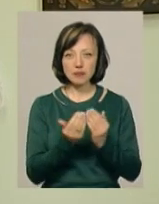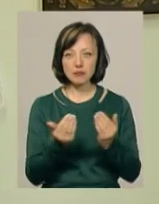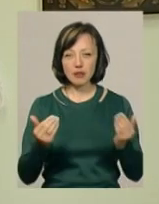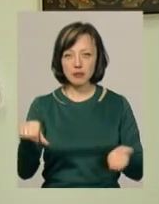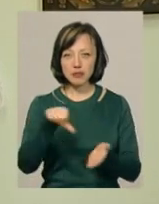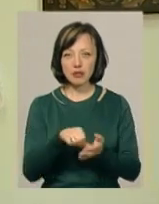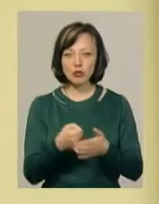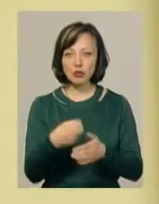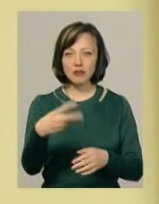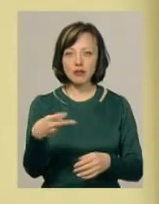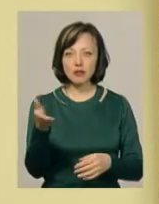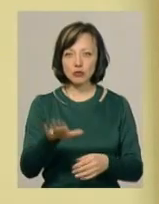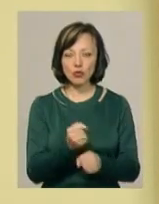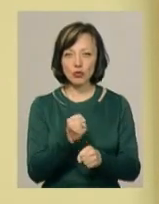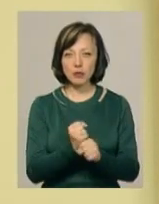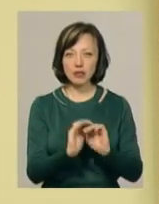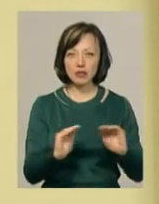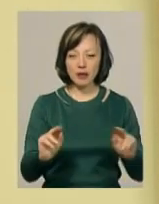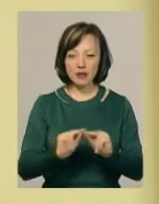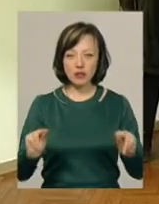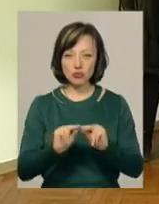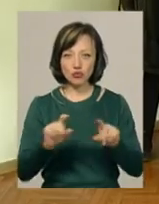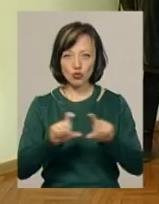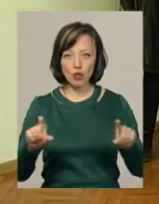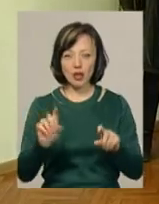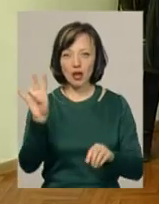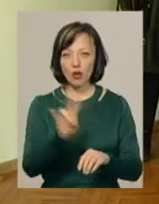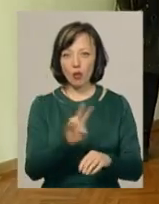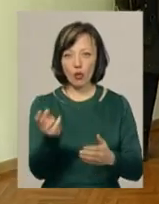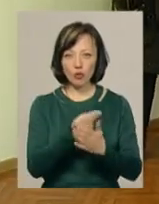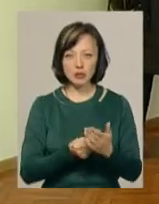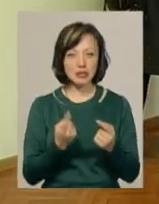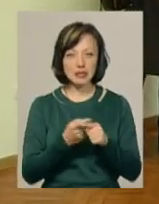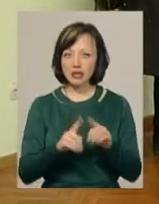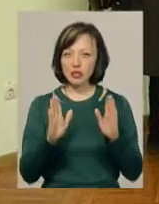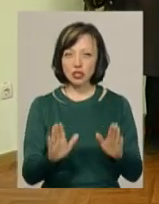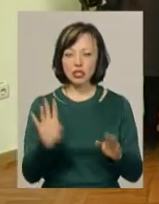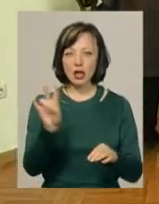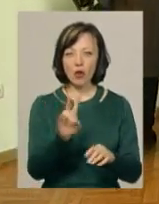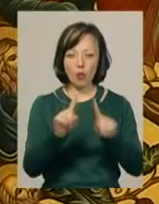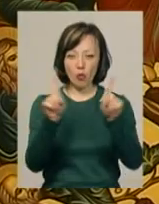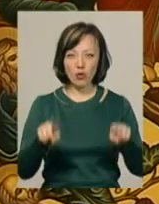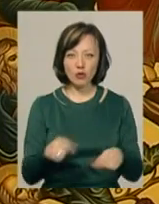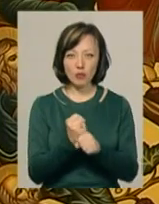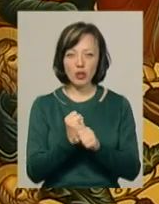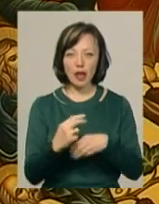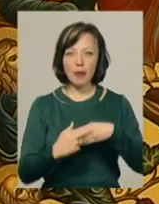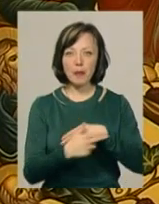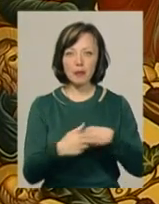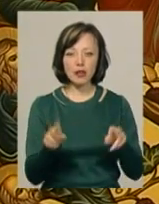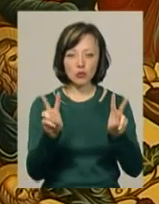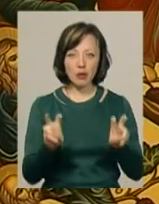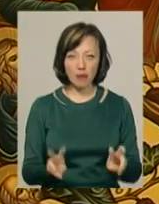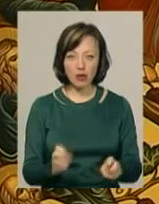представлені до 20 робіт учнів та викладачів школи іконопису «Нікош». Це не лише ікони, але живописні роботи на біблійну тематику.